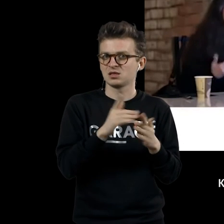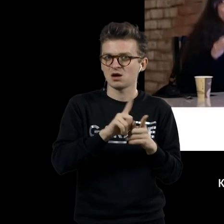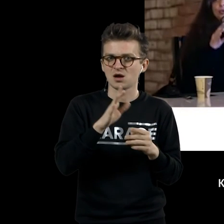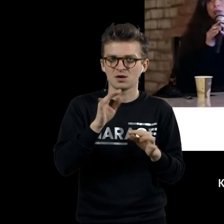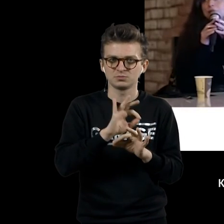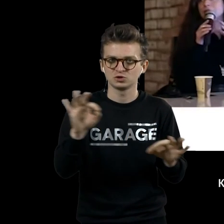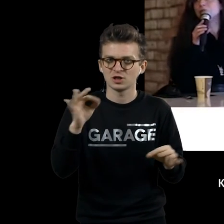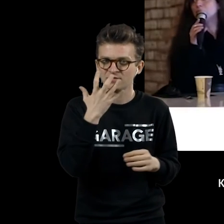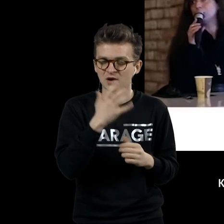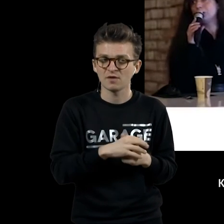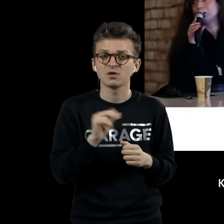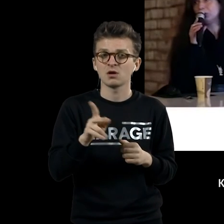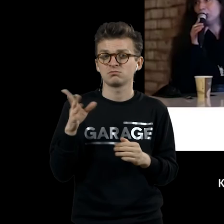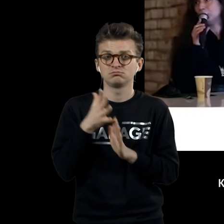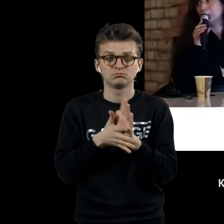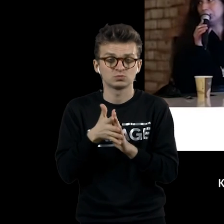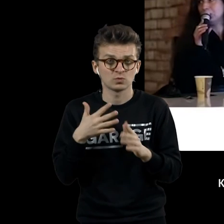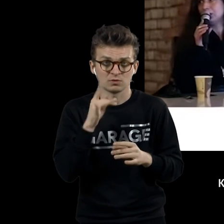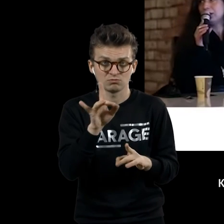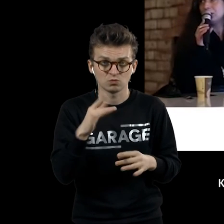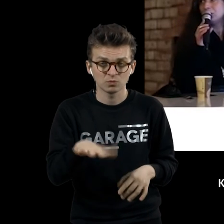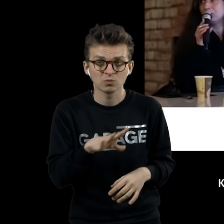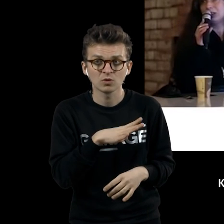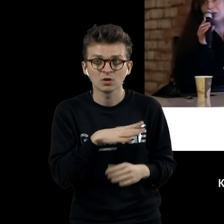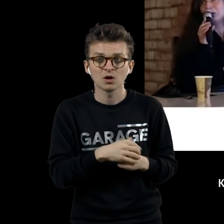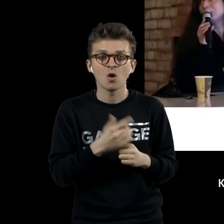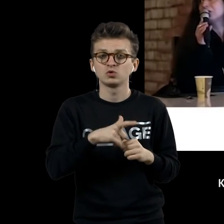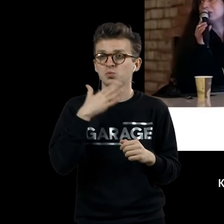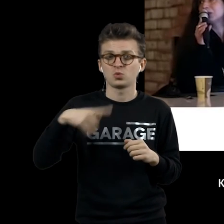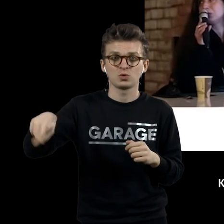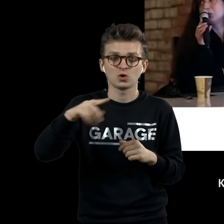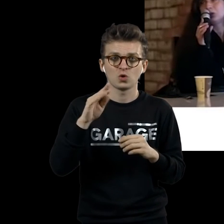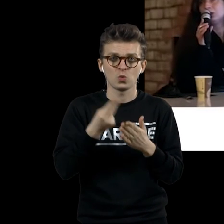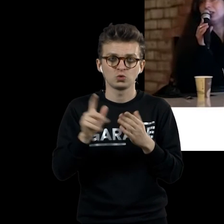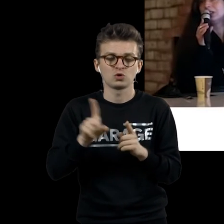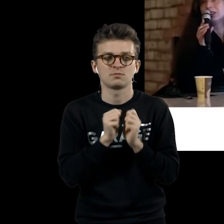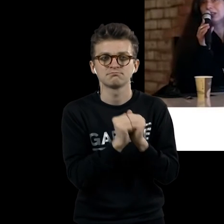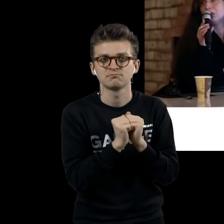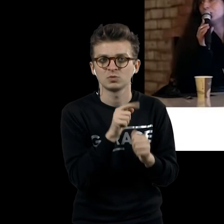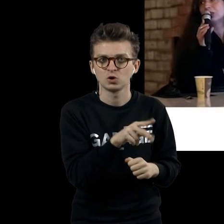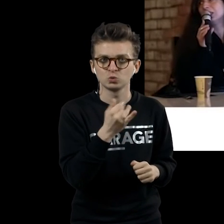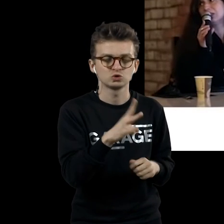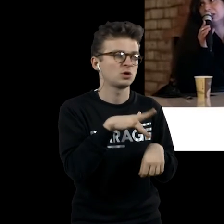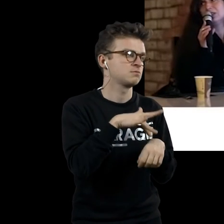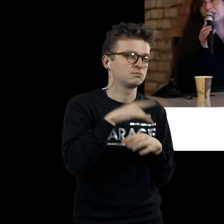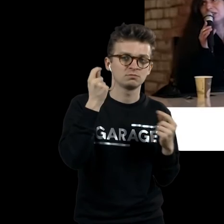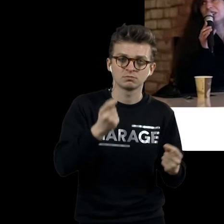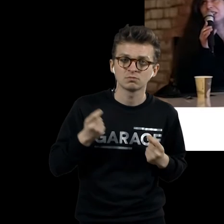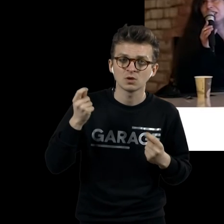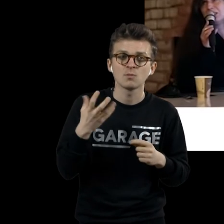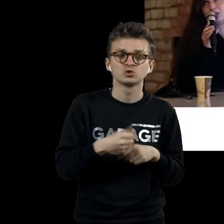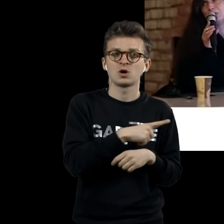Как я говорила, куча молодых художников, которые молятся на Дюшана, и которым он всем, в общем, вежливо говорит, что все, что вы делаете, я уже сделал.